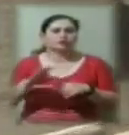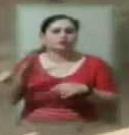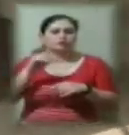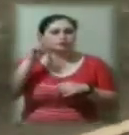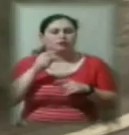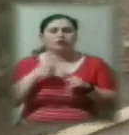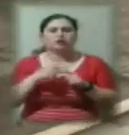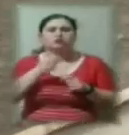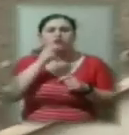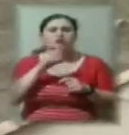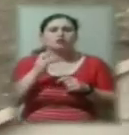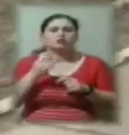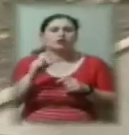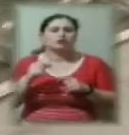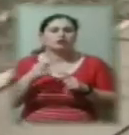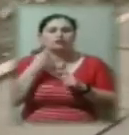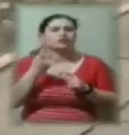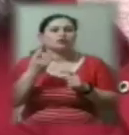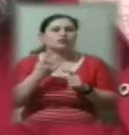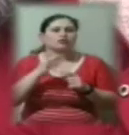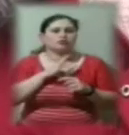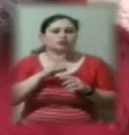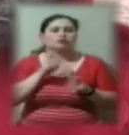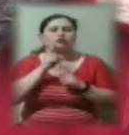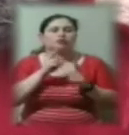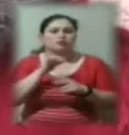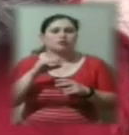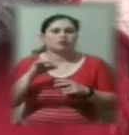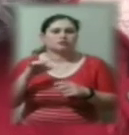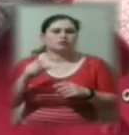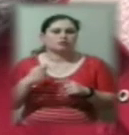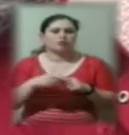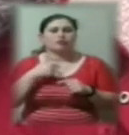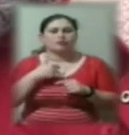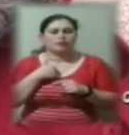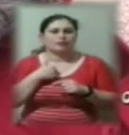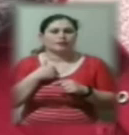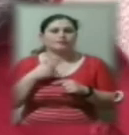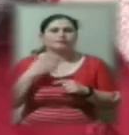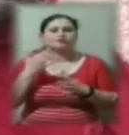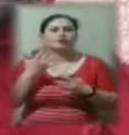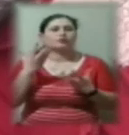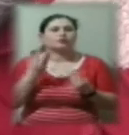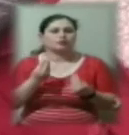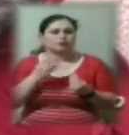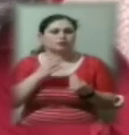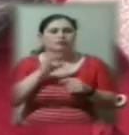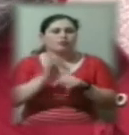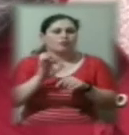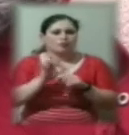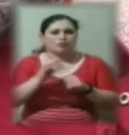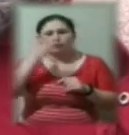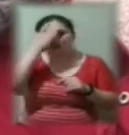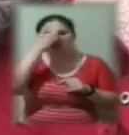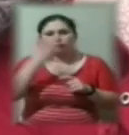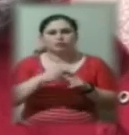говорить, що неодноразово зверталася до медсестри. У мене декілька разів боліла голова, тому я зверталася